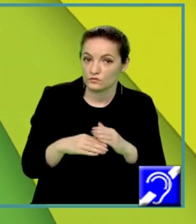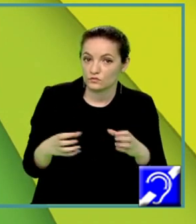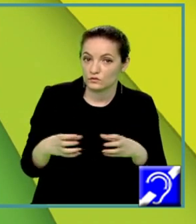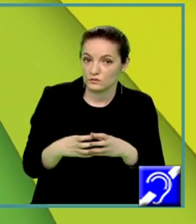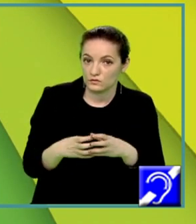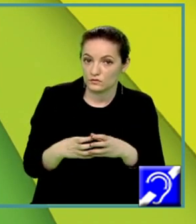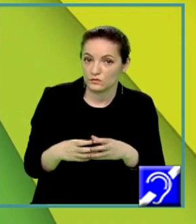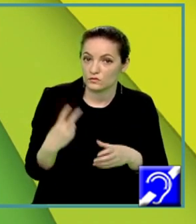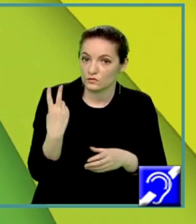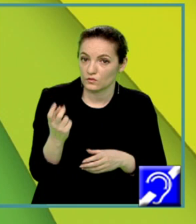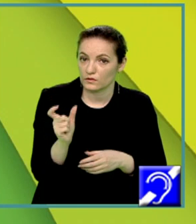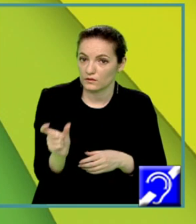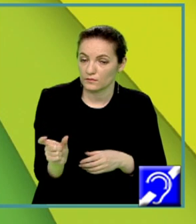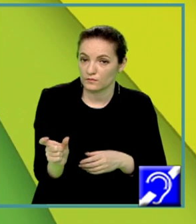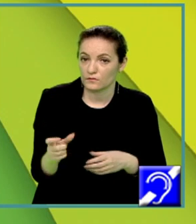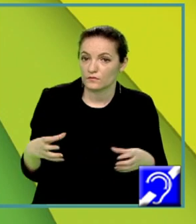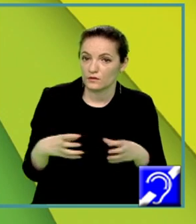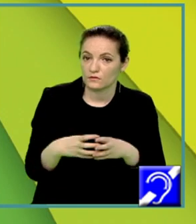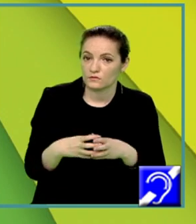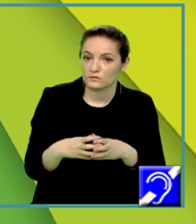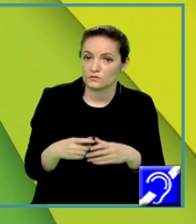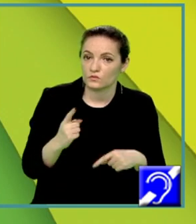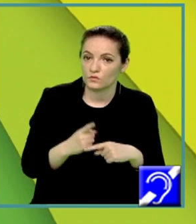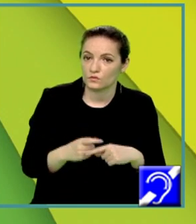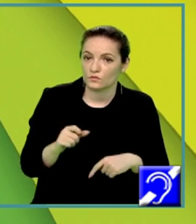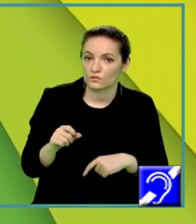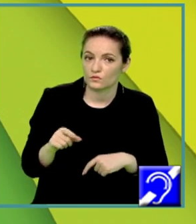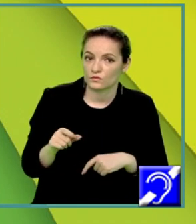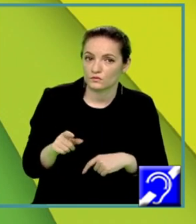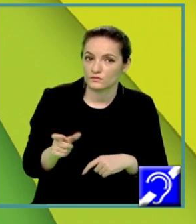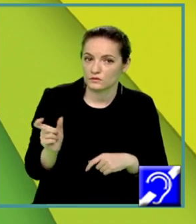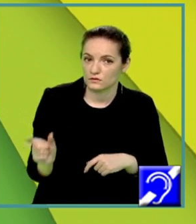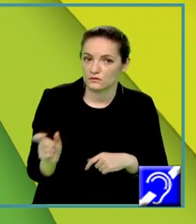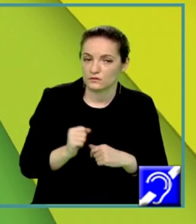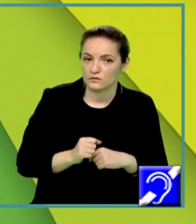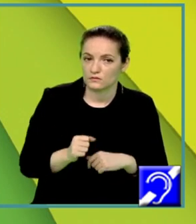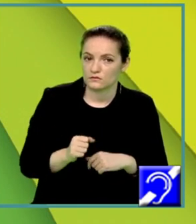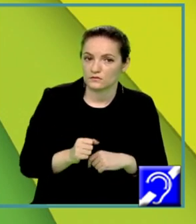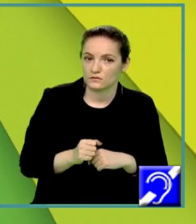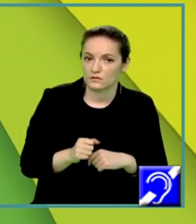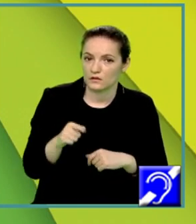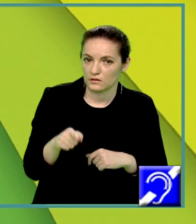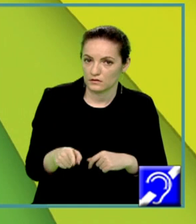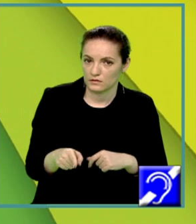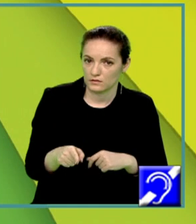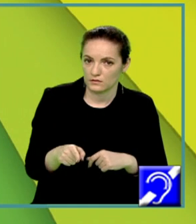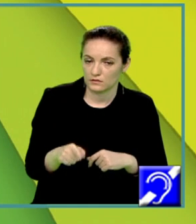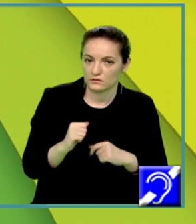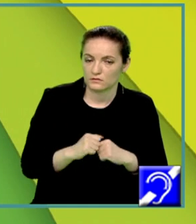cel mult două elemente ale unei mulțimi cu 12 elemente. Aici am o